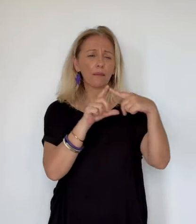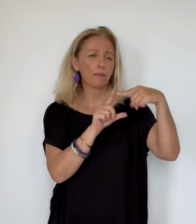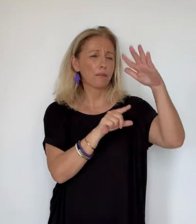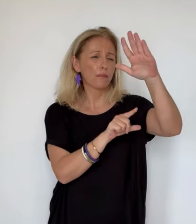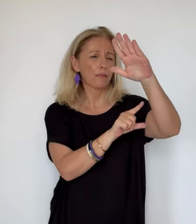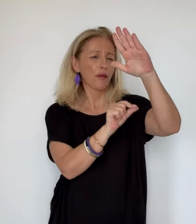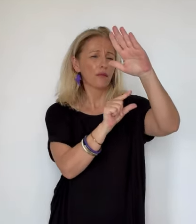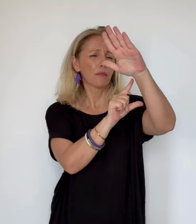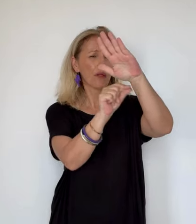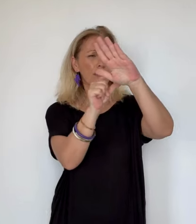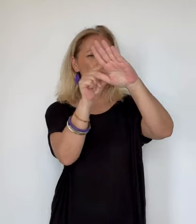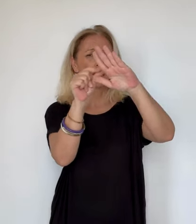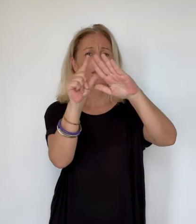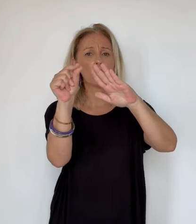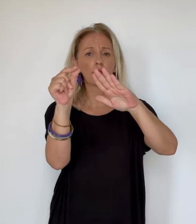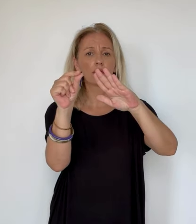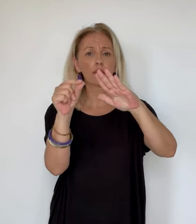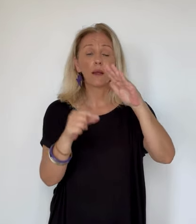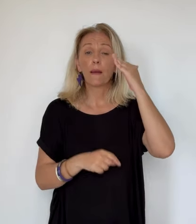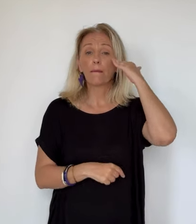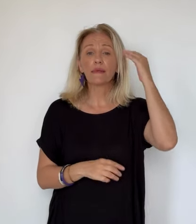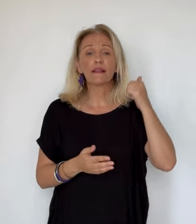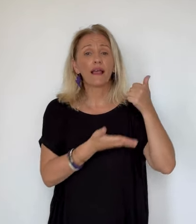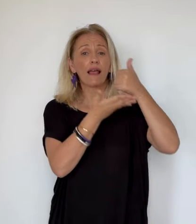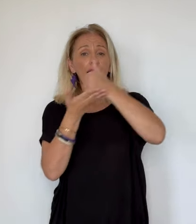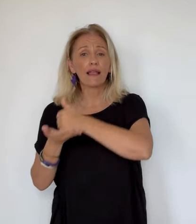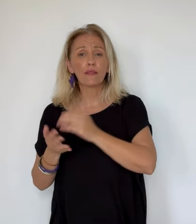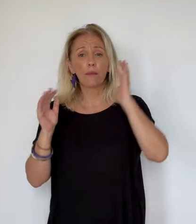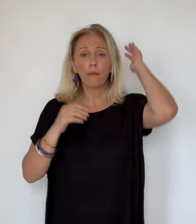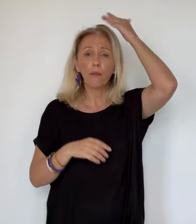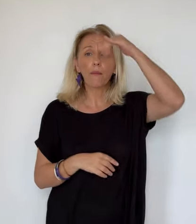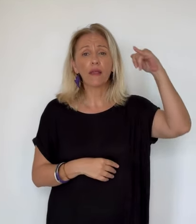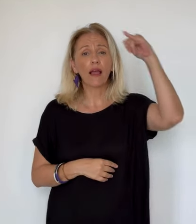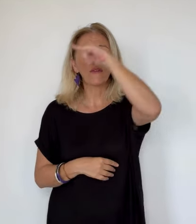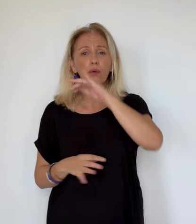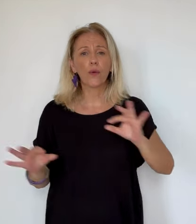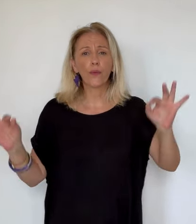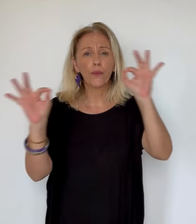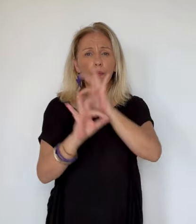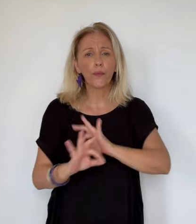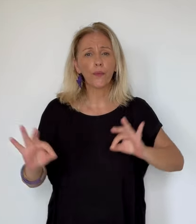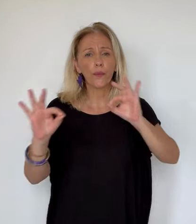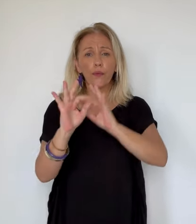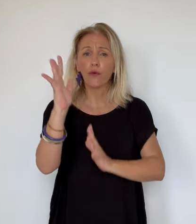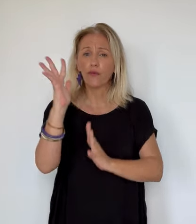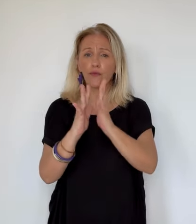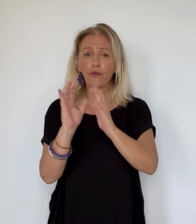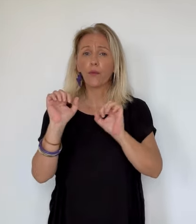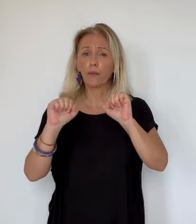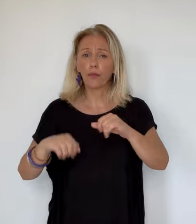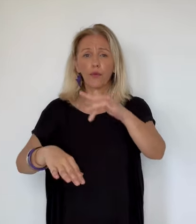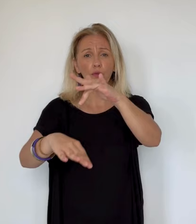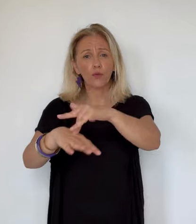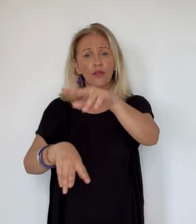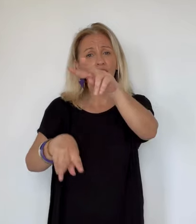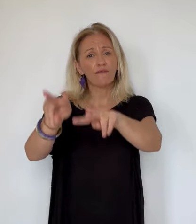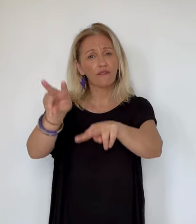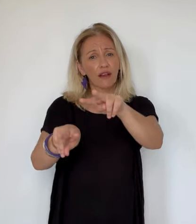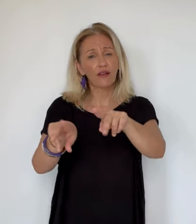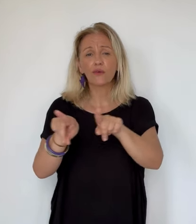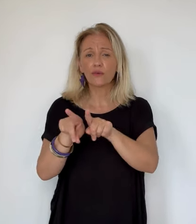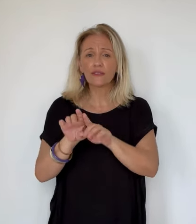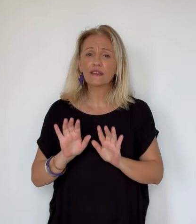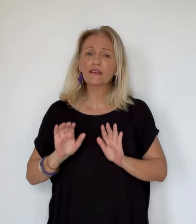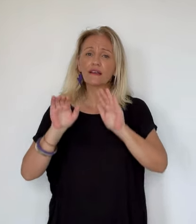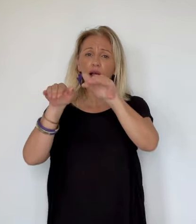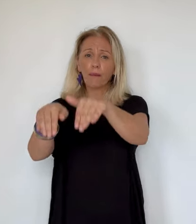desséchée, en pente ascendante. Et sans une action simultanée des moyens terrestres mais